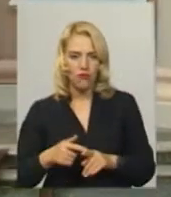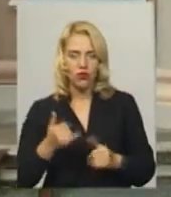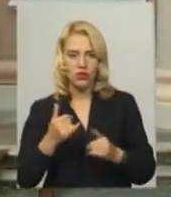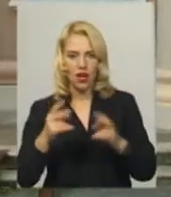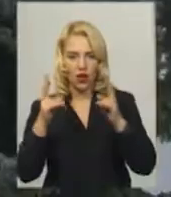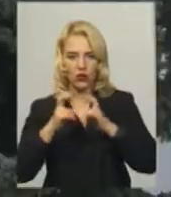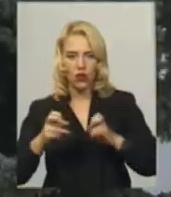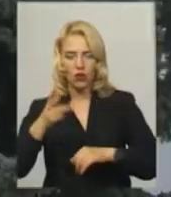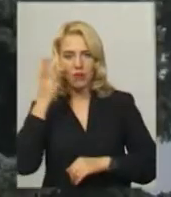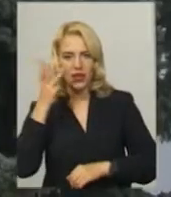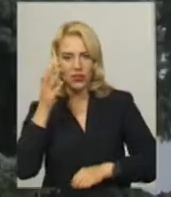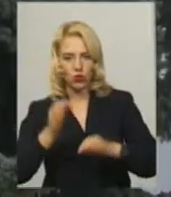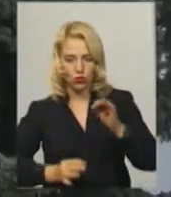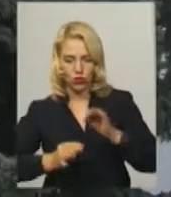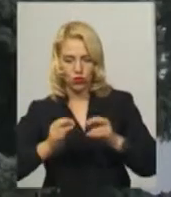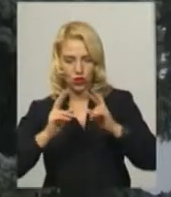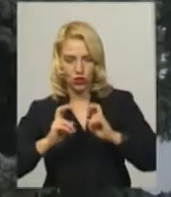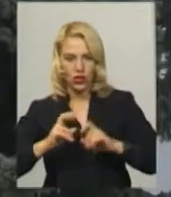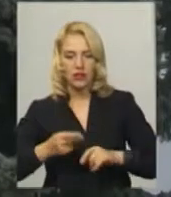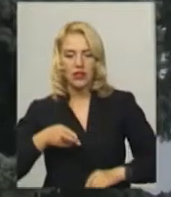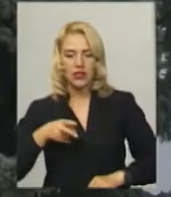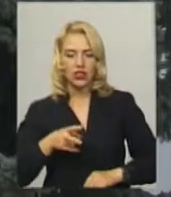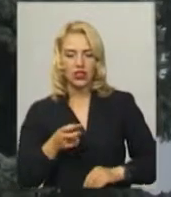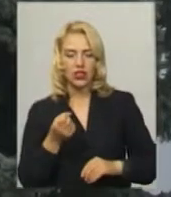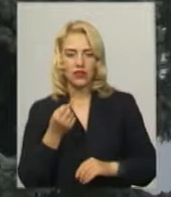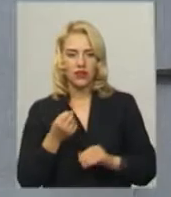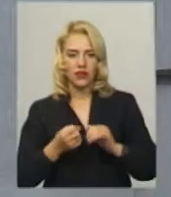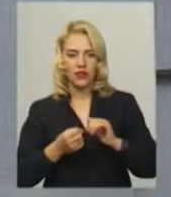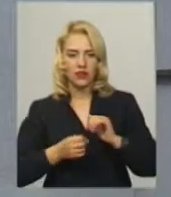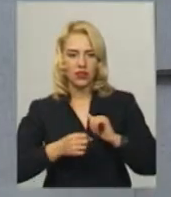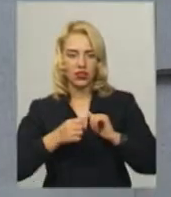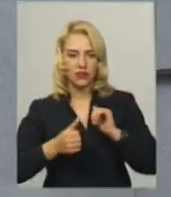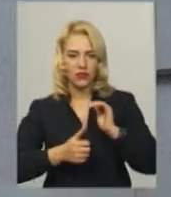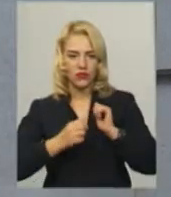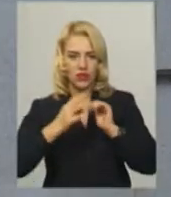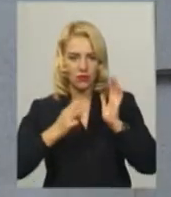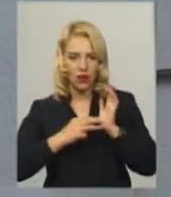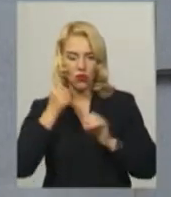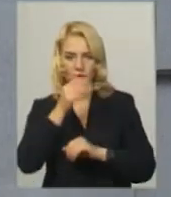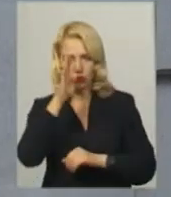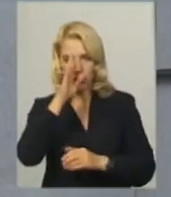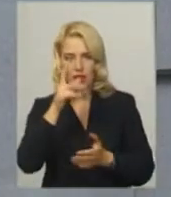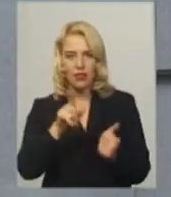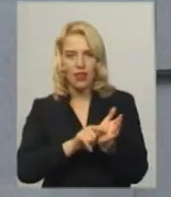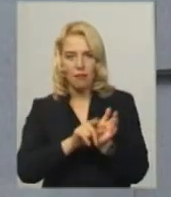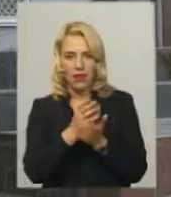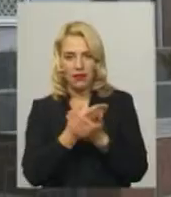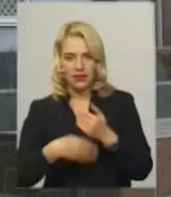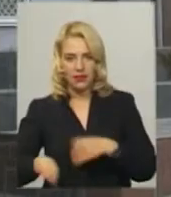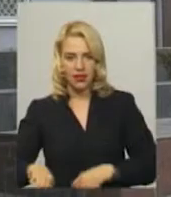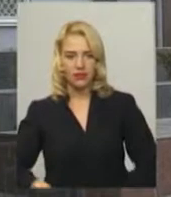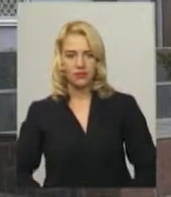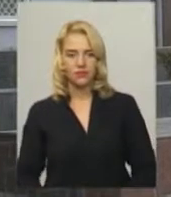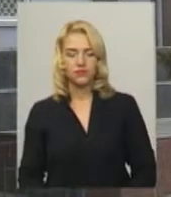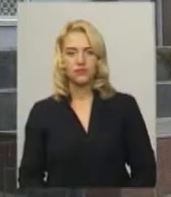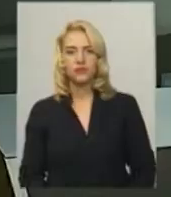міськрайонному суді. У 2019-му році Віктор Крайтор на пенсії. Дарина Денисенко, Володимир Займчуковський. Новини на Суспільному. Хмельницький.